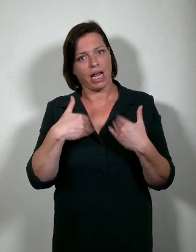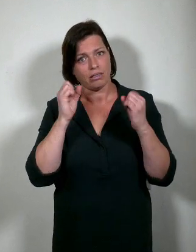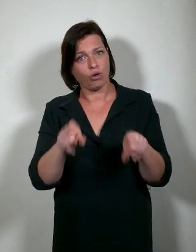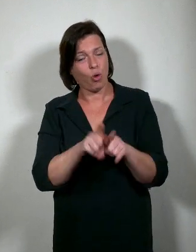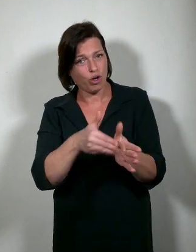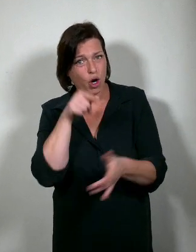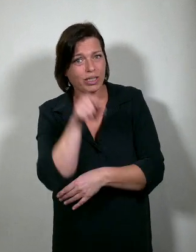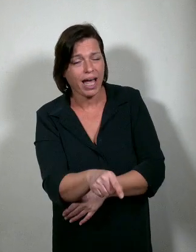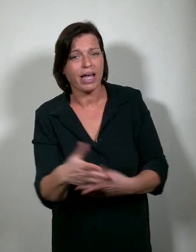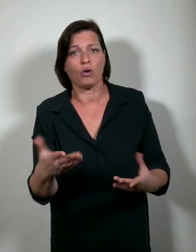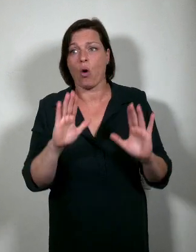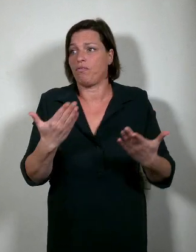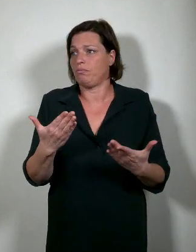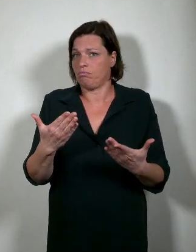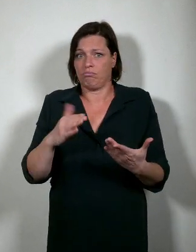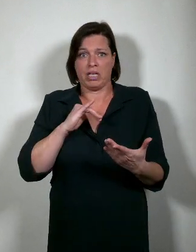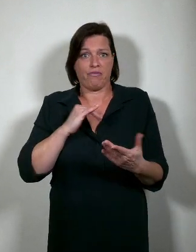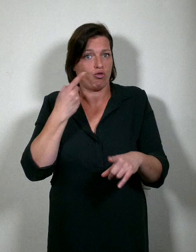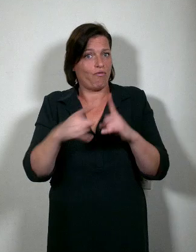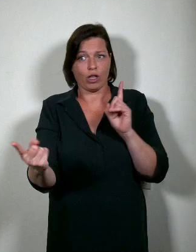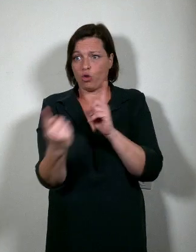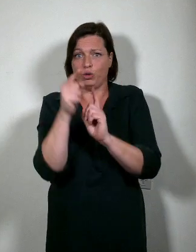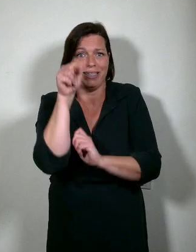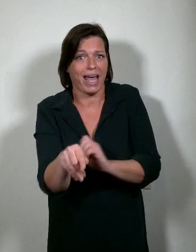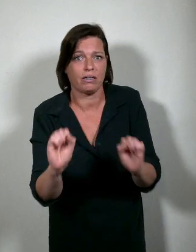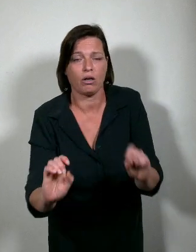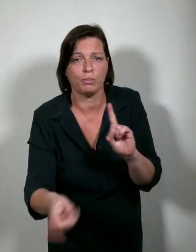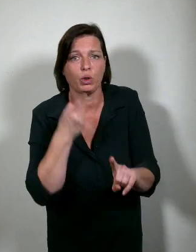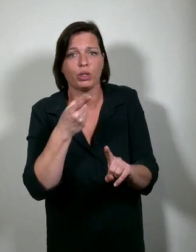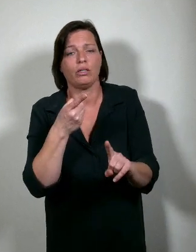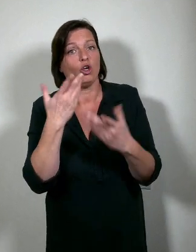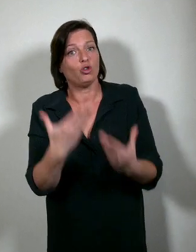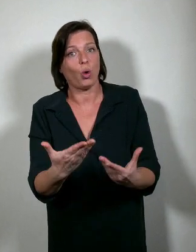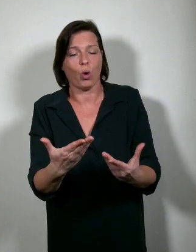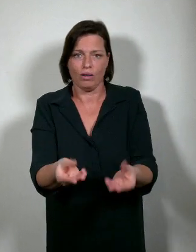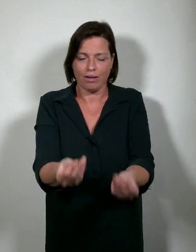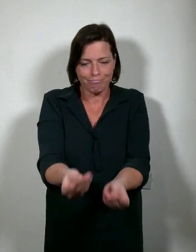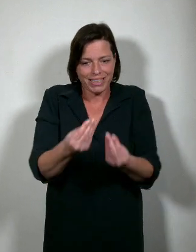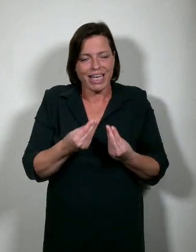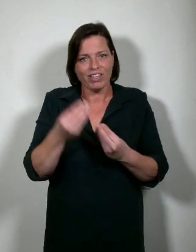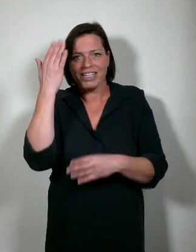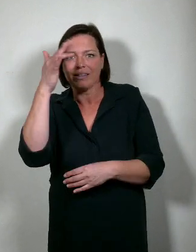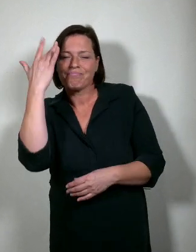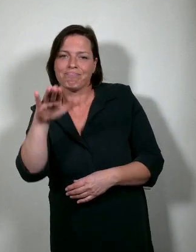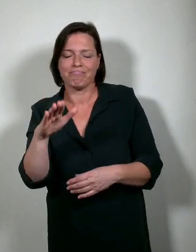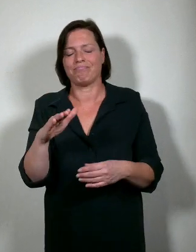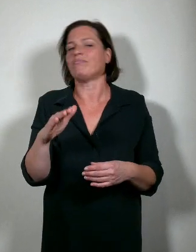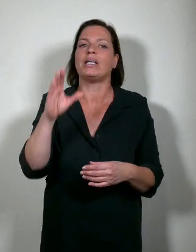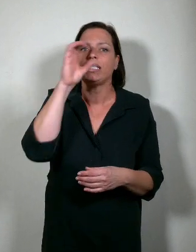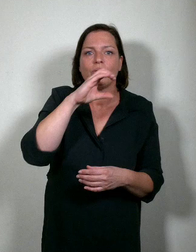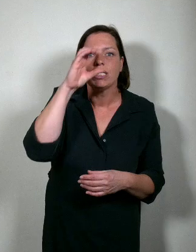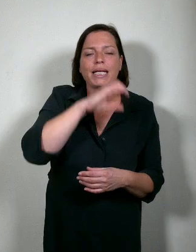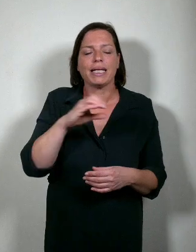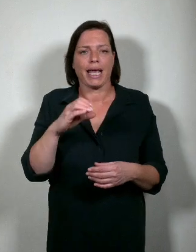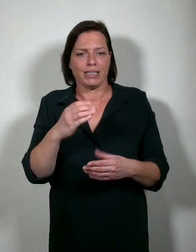voor toevallige ontmoetingen. Toevallige ontmoetingen die creativiteit, kennis, creatie en nieuwsgierigheid stimuleren.